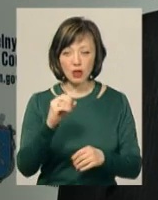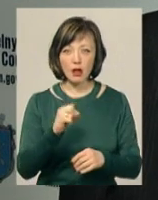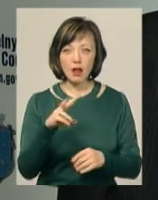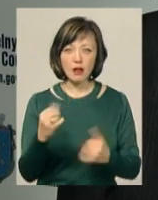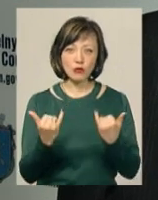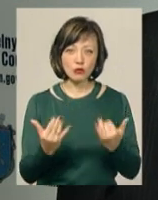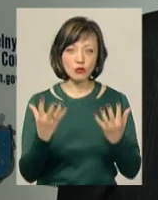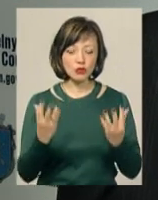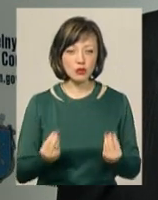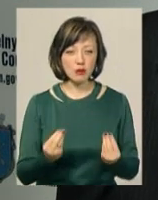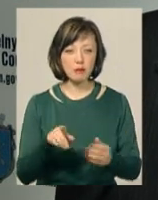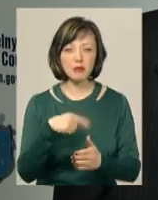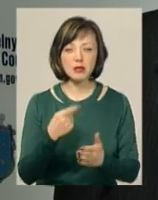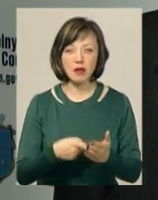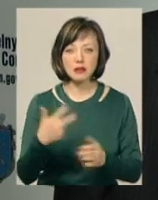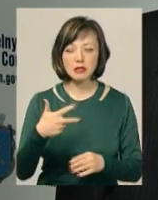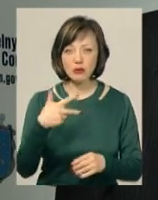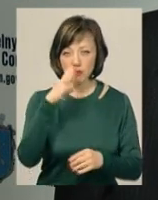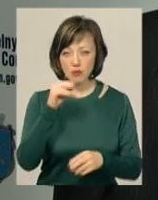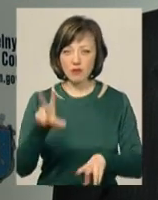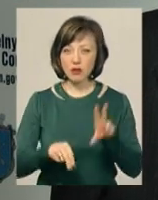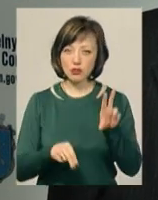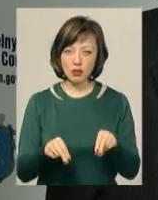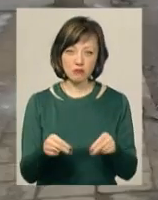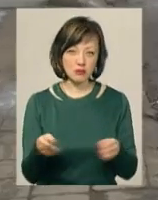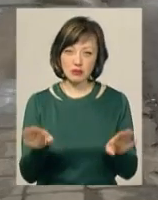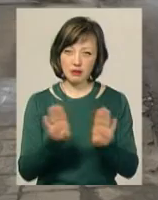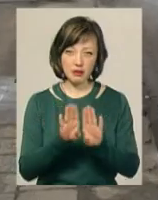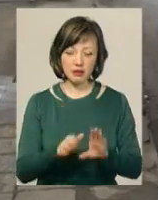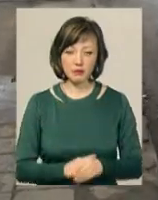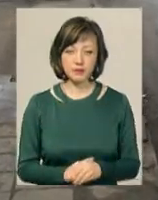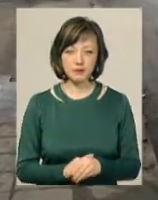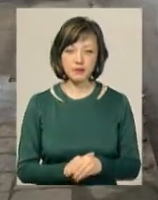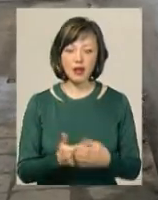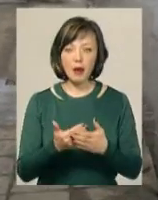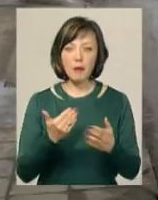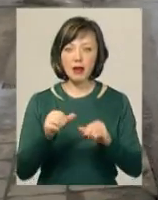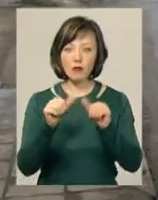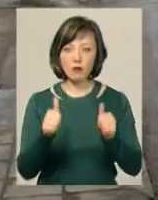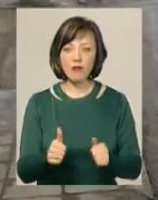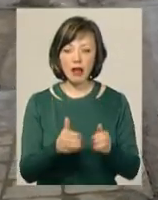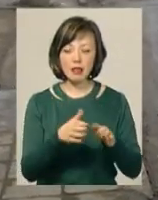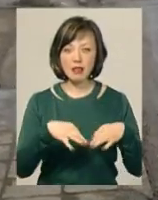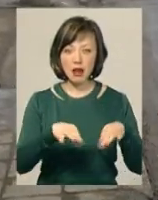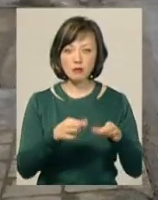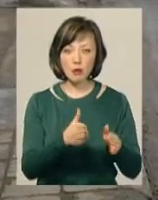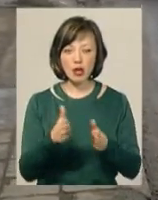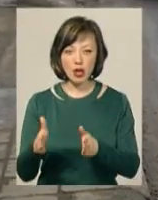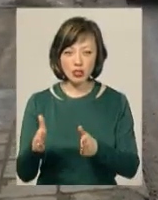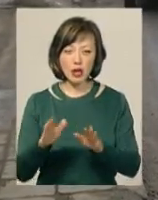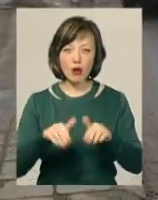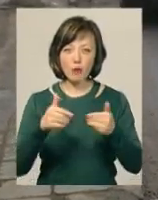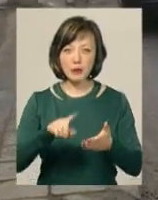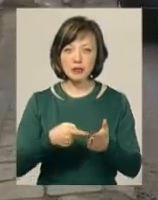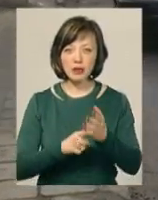сьогоднішній питання по тридцятому маршруту, ми вважаємо, що воно закрите. Перед формуванням транспортної мережі антимонопольники рекомендували